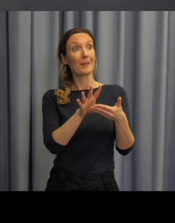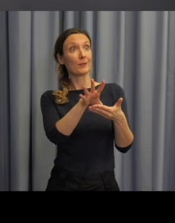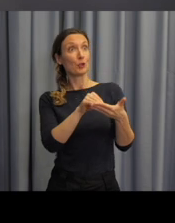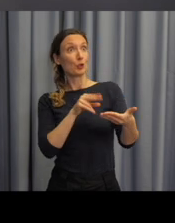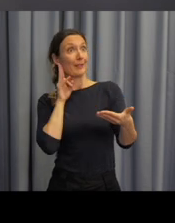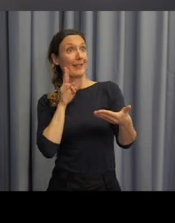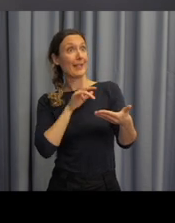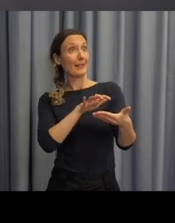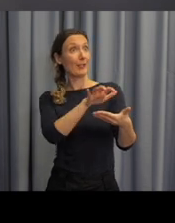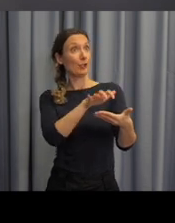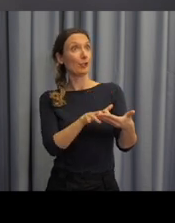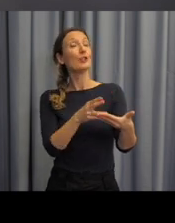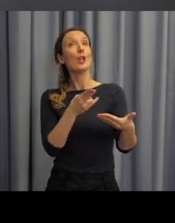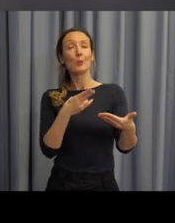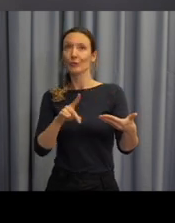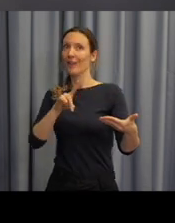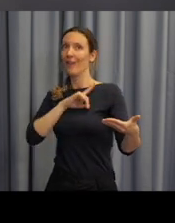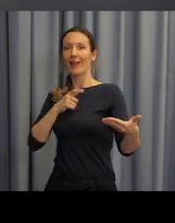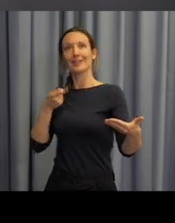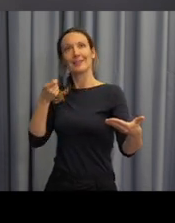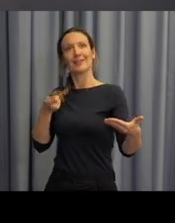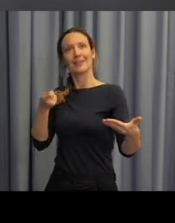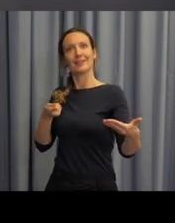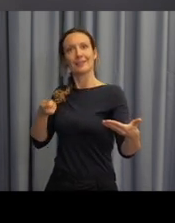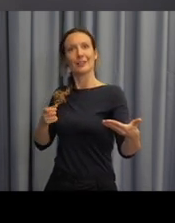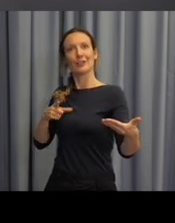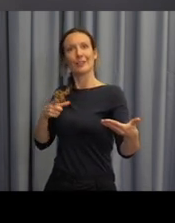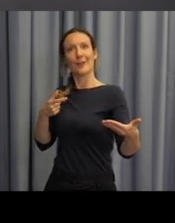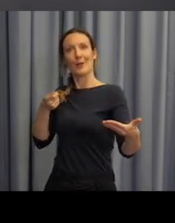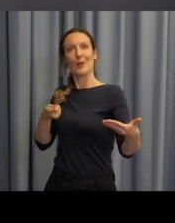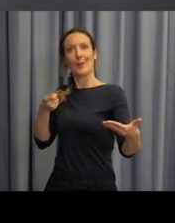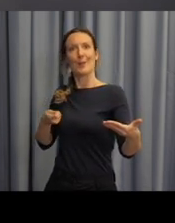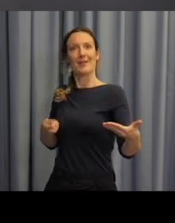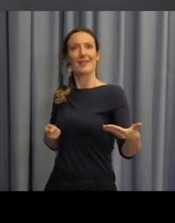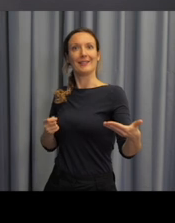své vlastní životopisy na té pravé stránce a potom vidět,